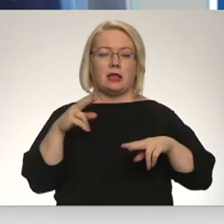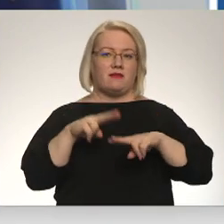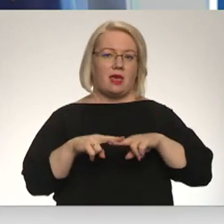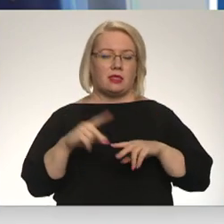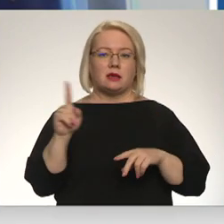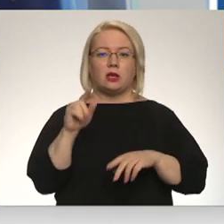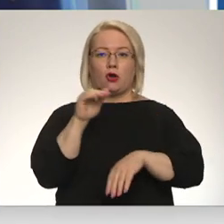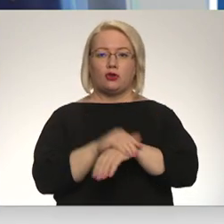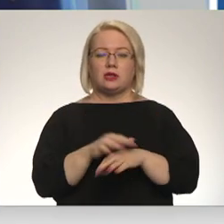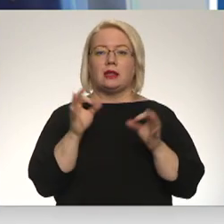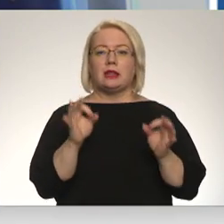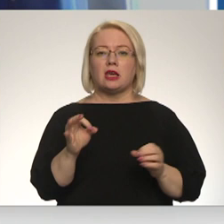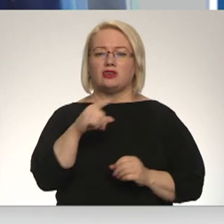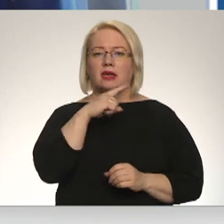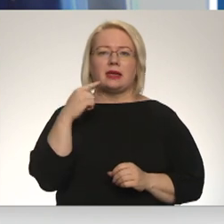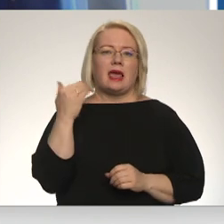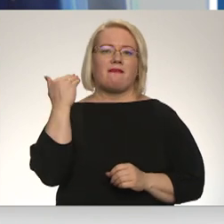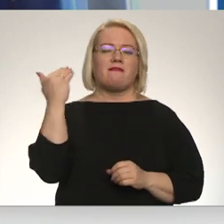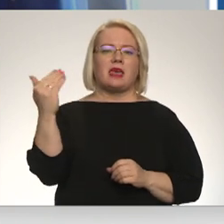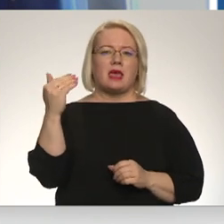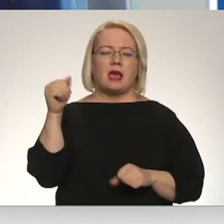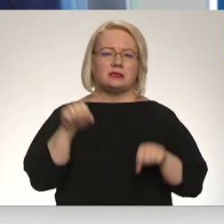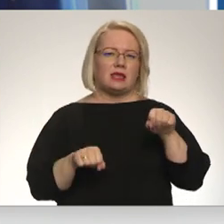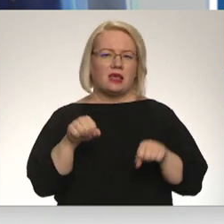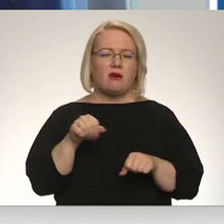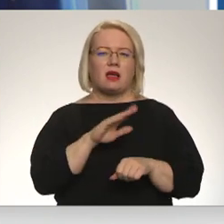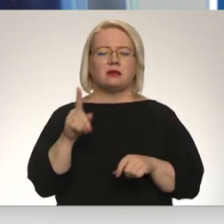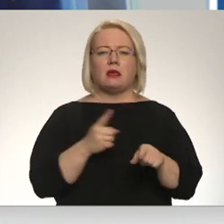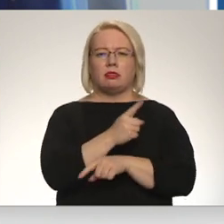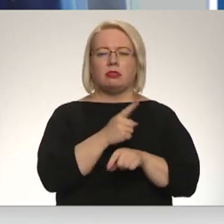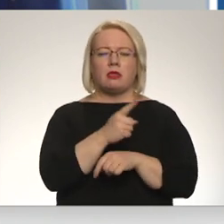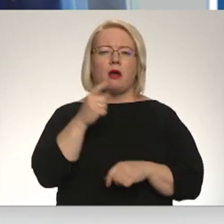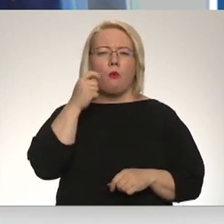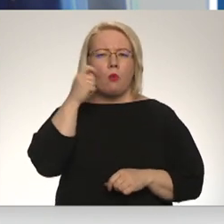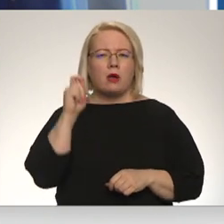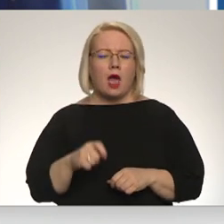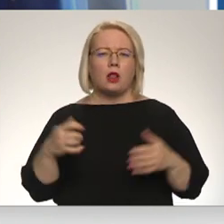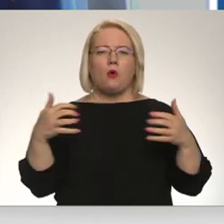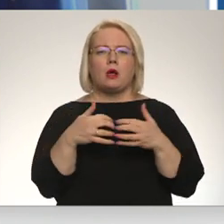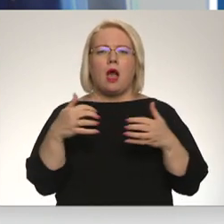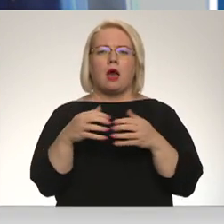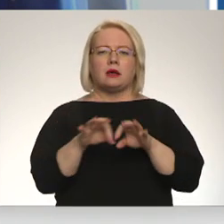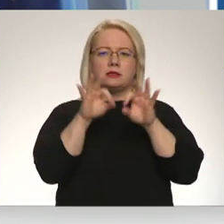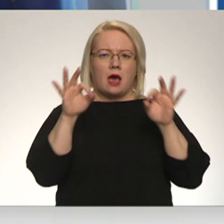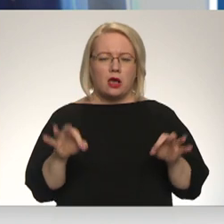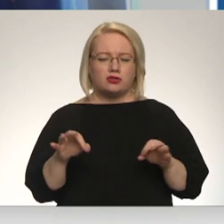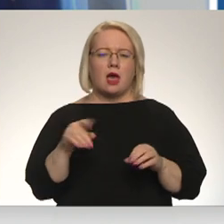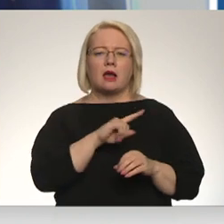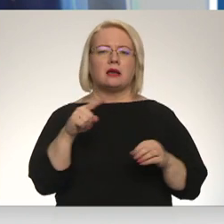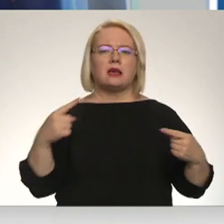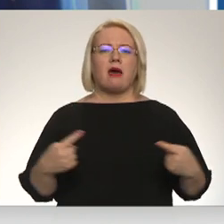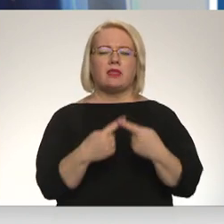konstatētas tieši Krievijas narratīvs, kurš vaino Ukrainu šī kara izraisīšanā, kurš attaisno